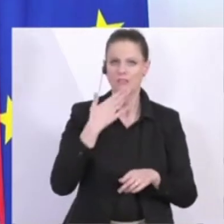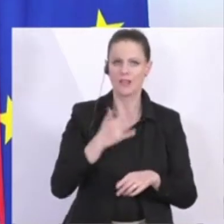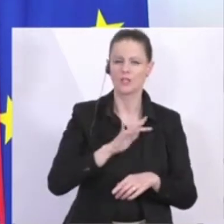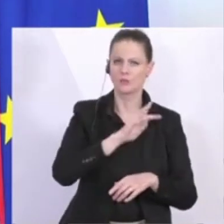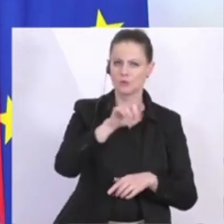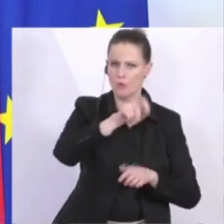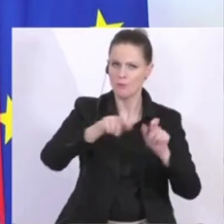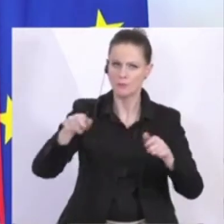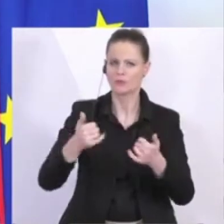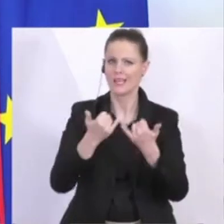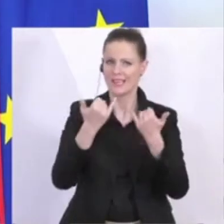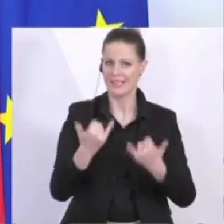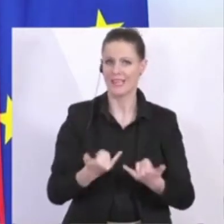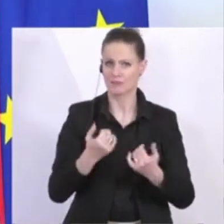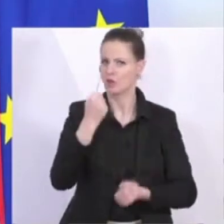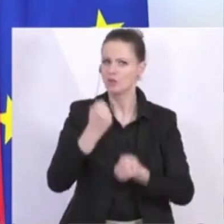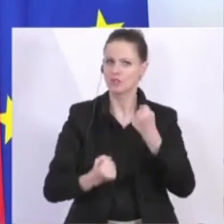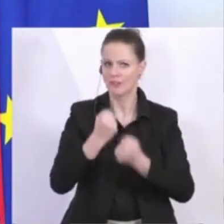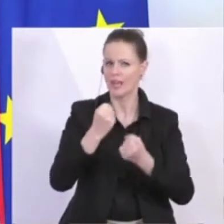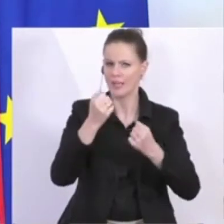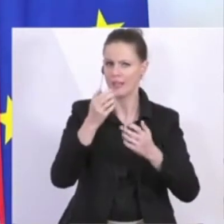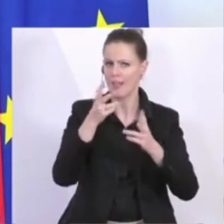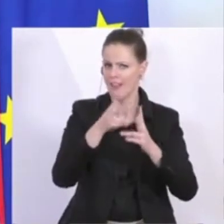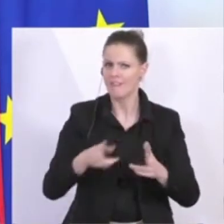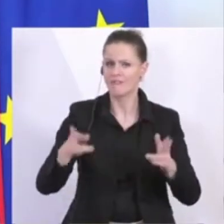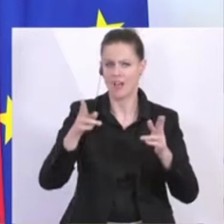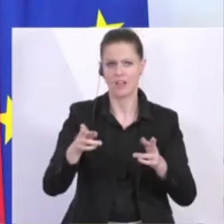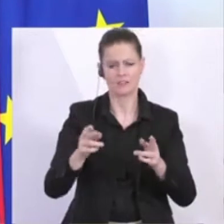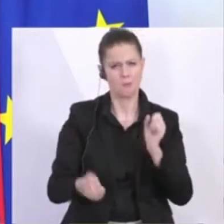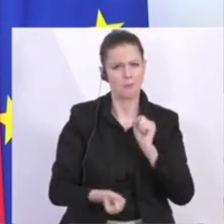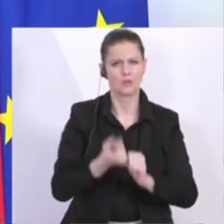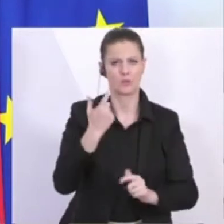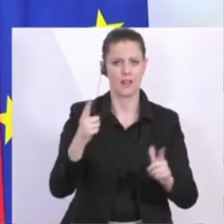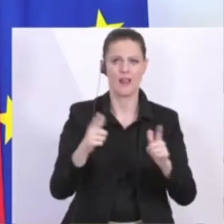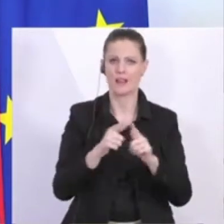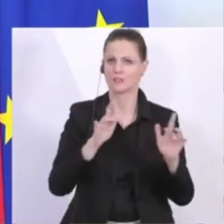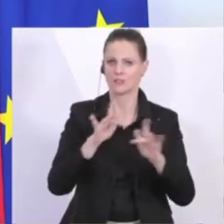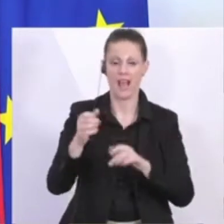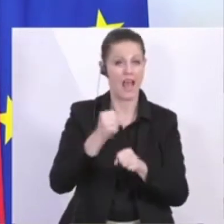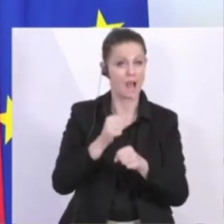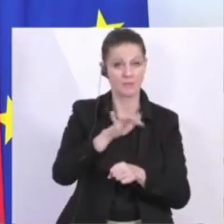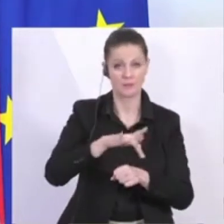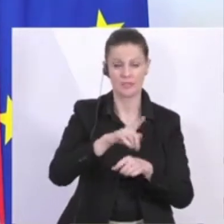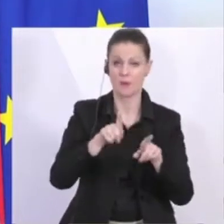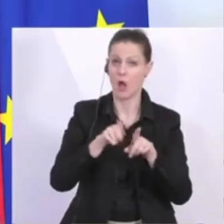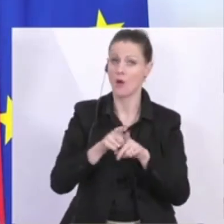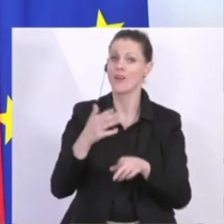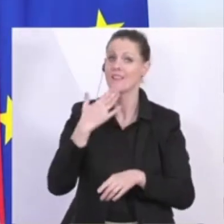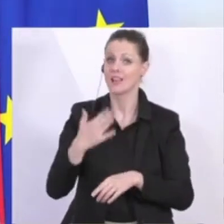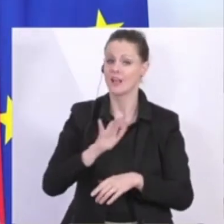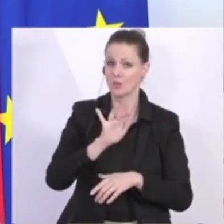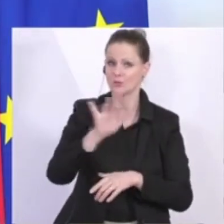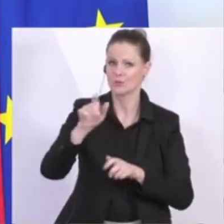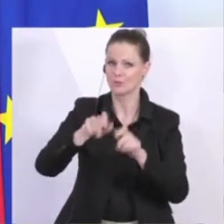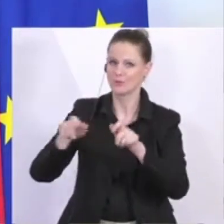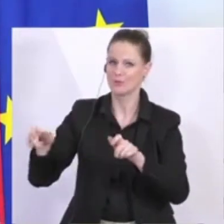jetzt in dieser schwierigen Phase derart herausragende Leistungen bringen, am Arbeitsplatz. Danke aber auch all jenen, die sich